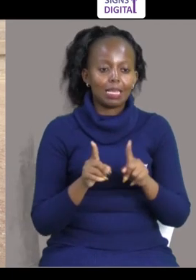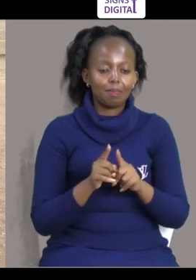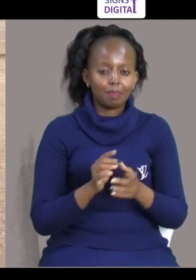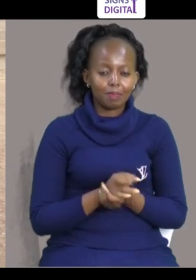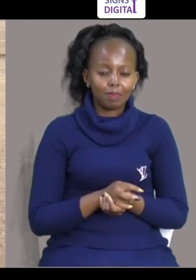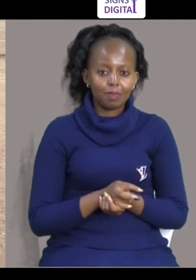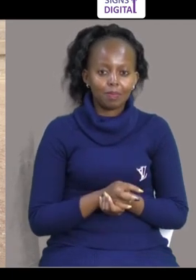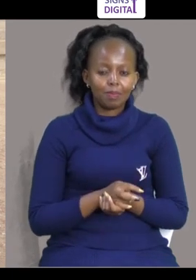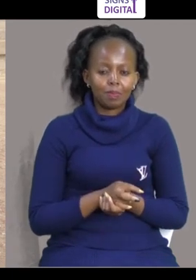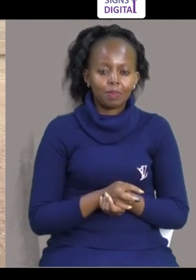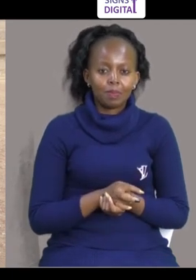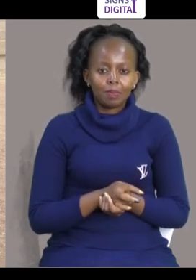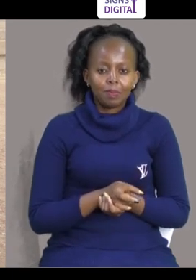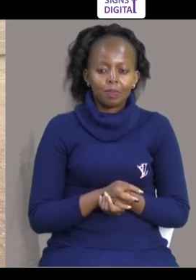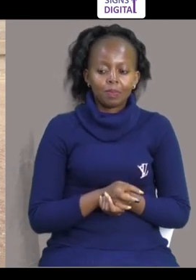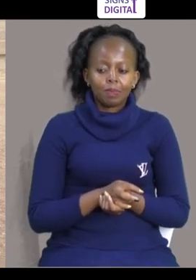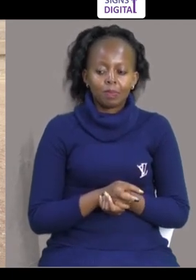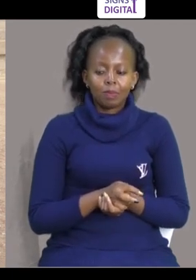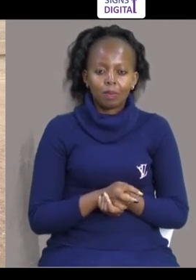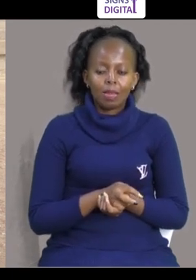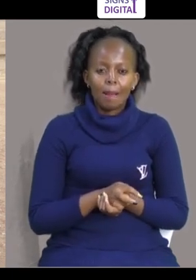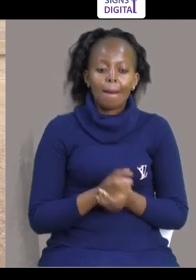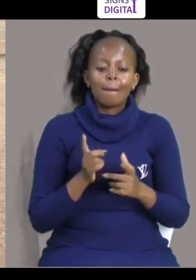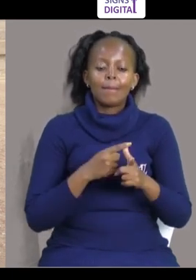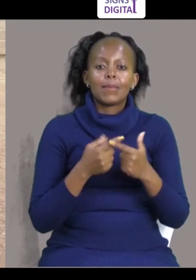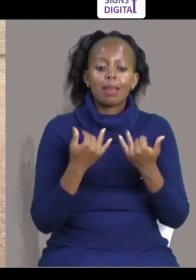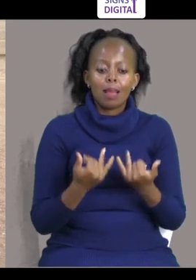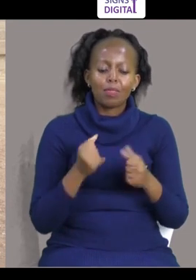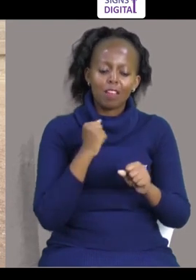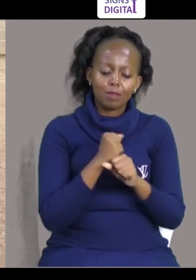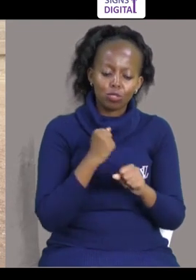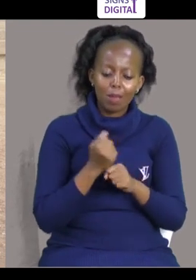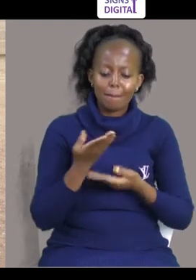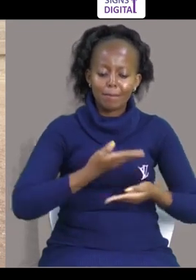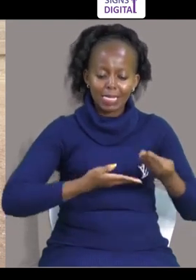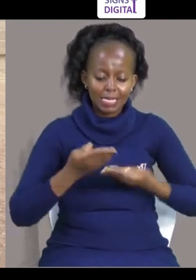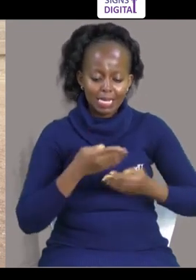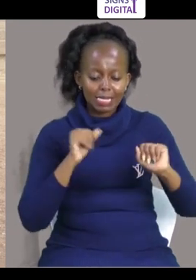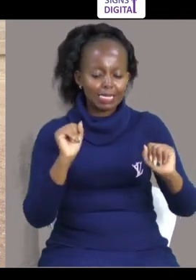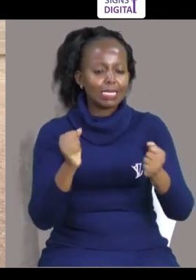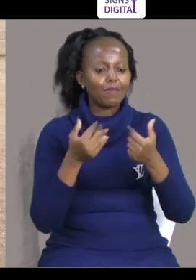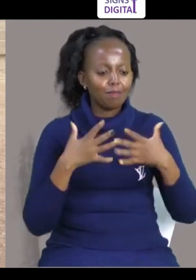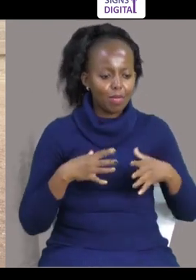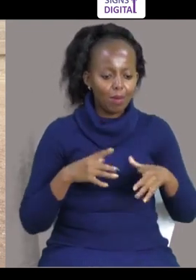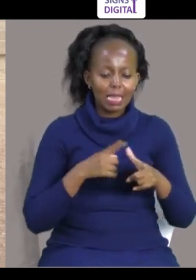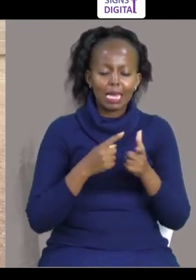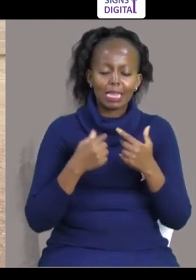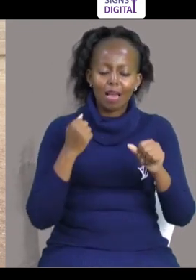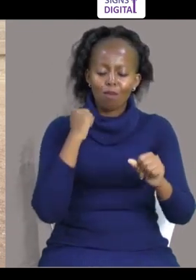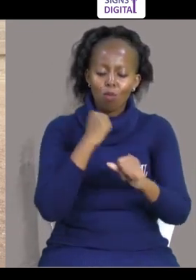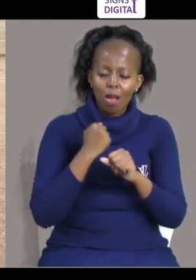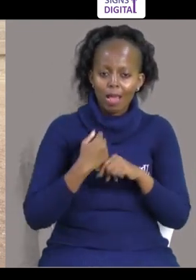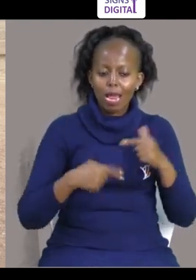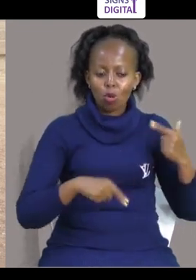biyashara Na soma kiswahidi nitaenda kujua kabisa Na wakawa wamefanya business pitch